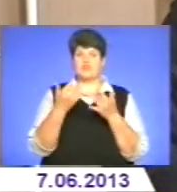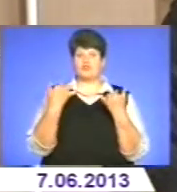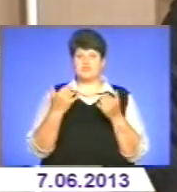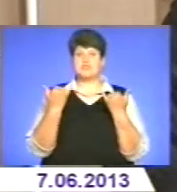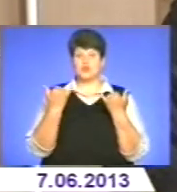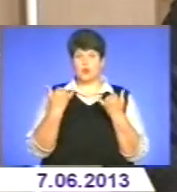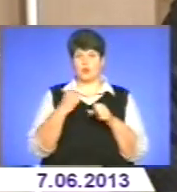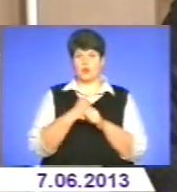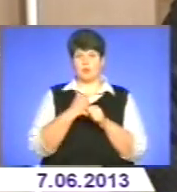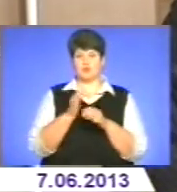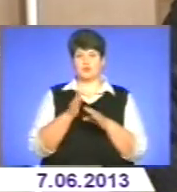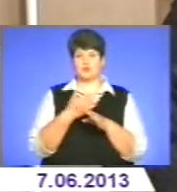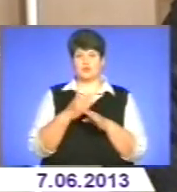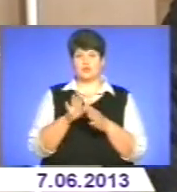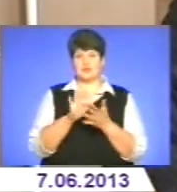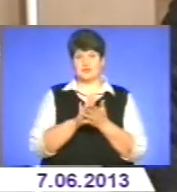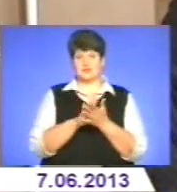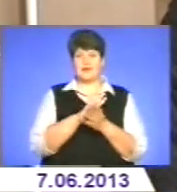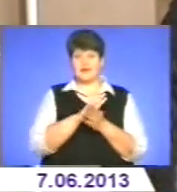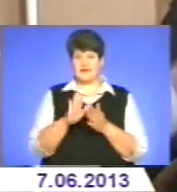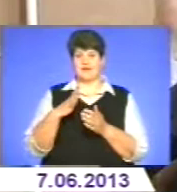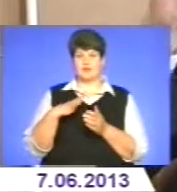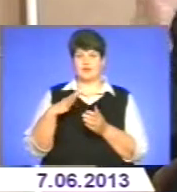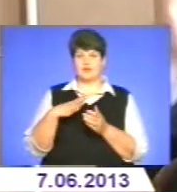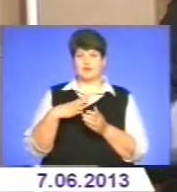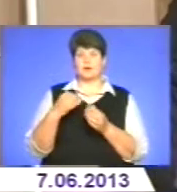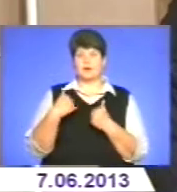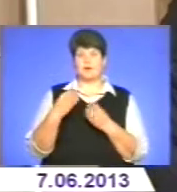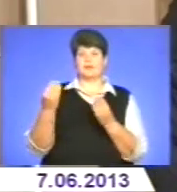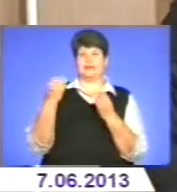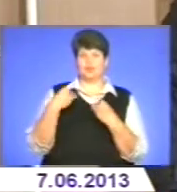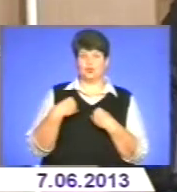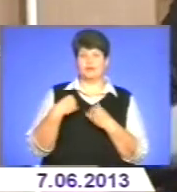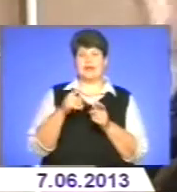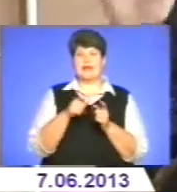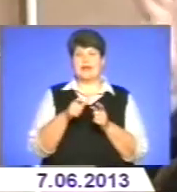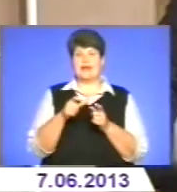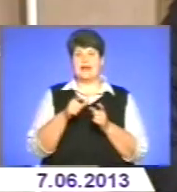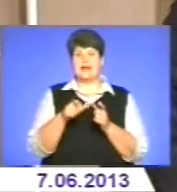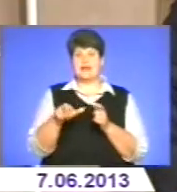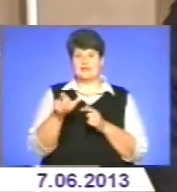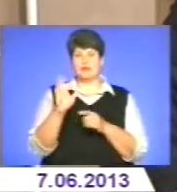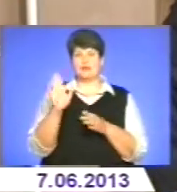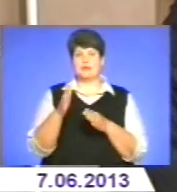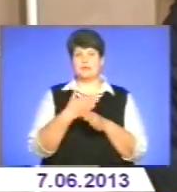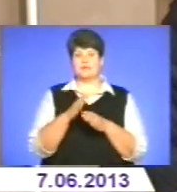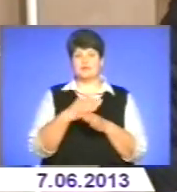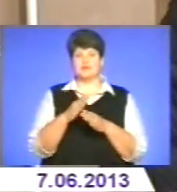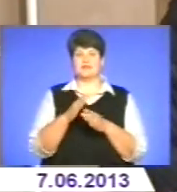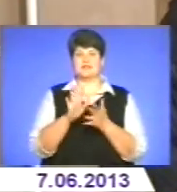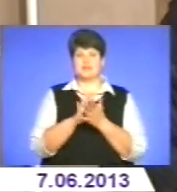робити сортування сміття цивілізовані, а ніж чекати, що ось нам колись дадуть таку лінію, яка взагалі сміття буде перетворювати в гроші.